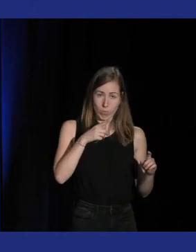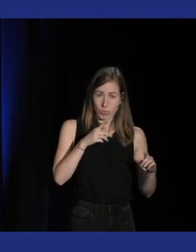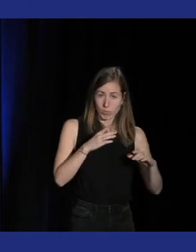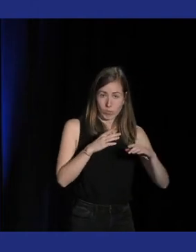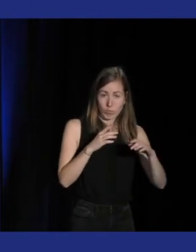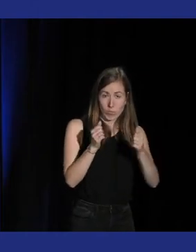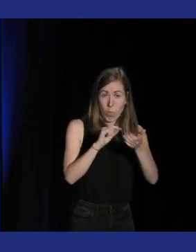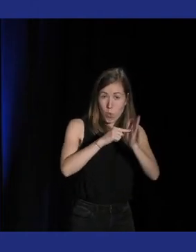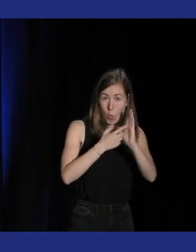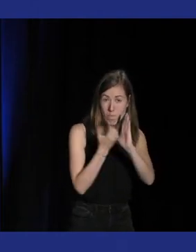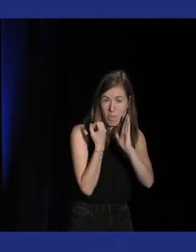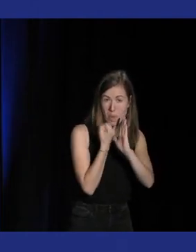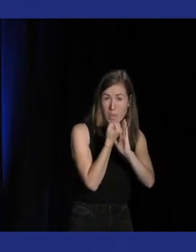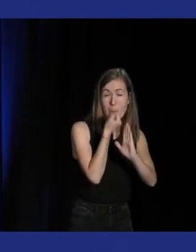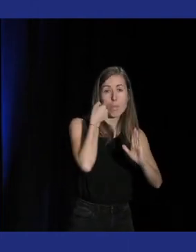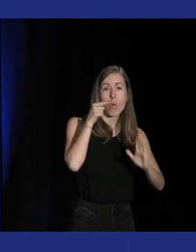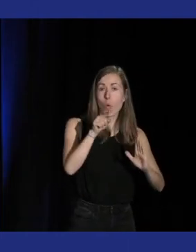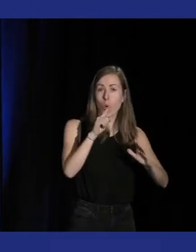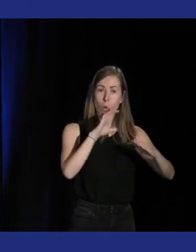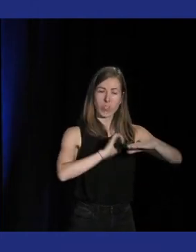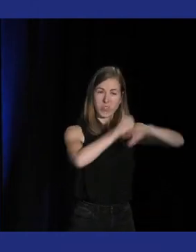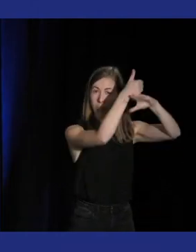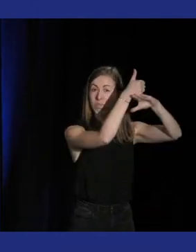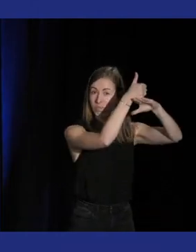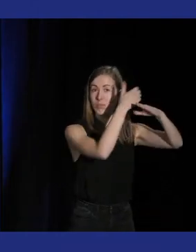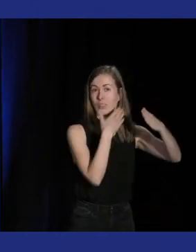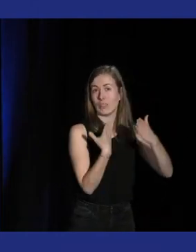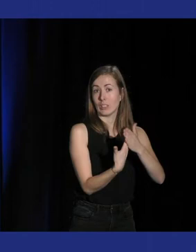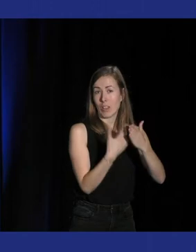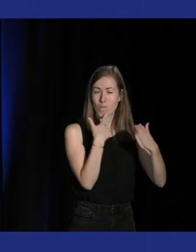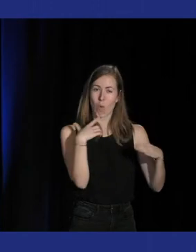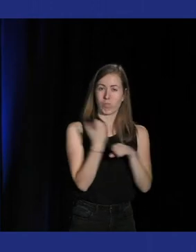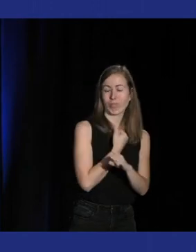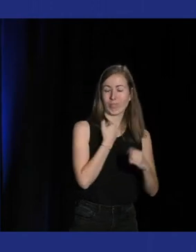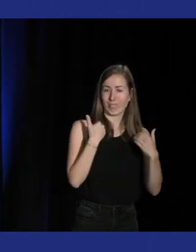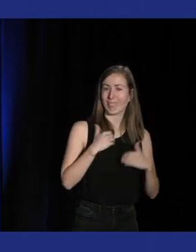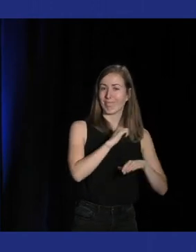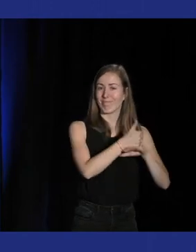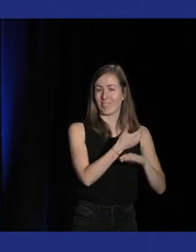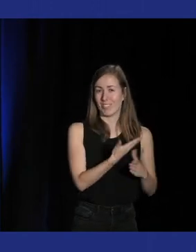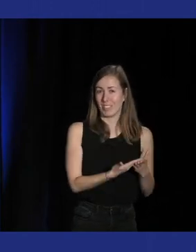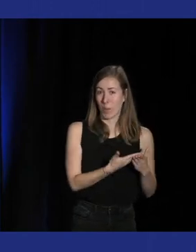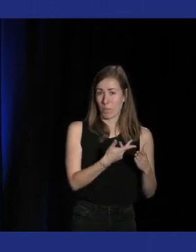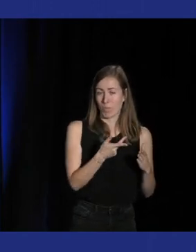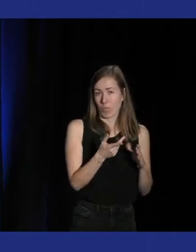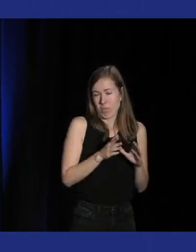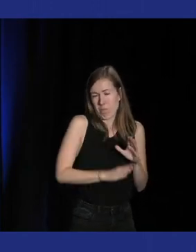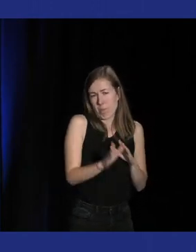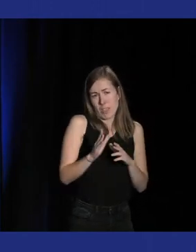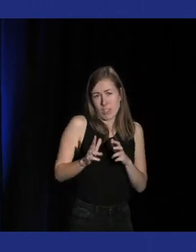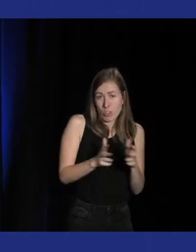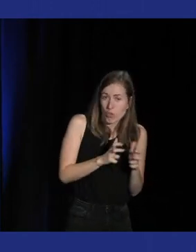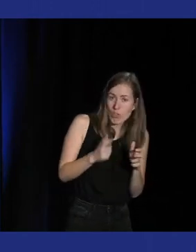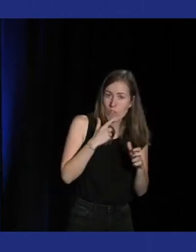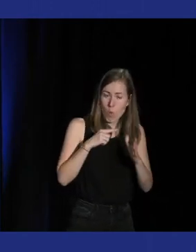score parfait pour être en haut du leaderboard et du coup gagner ce qui est du coup très lié au jeu vidéo le fait d